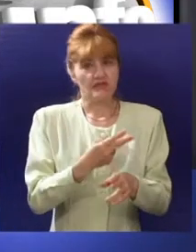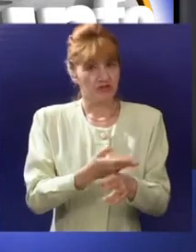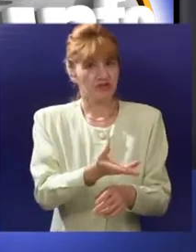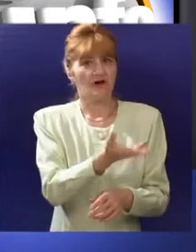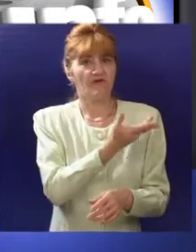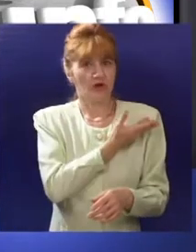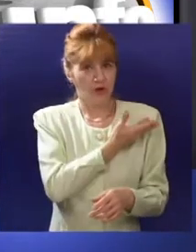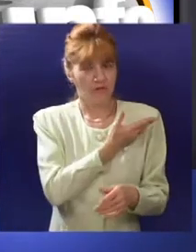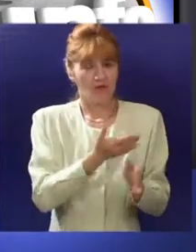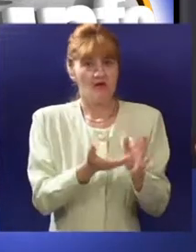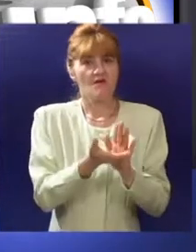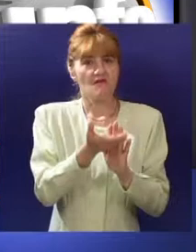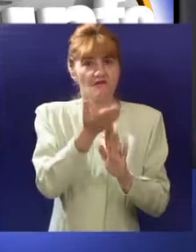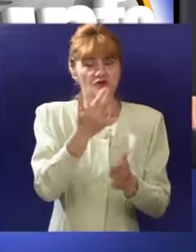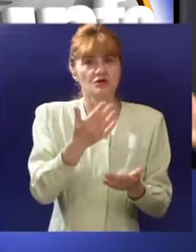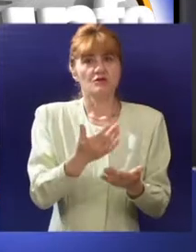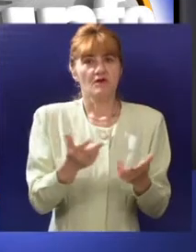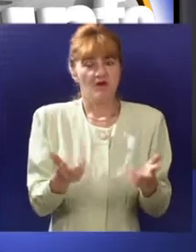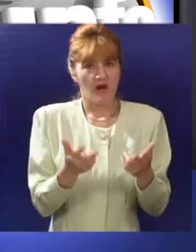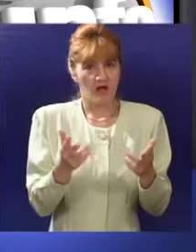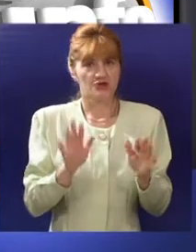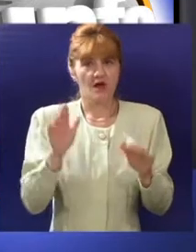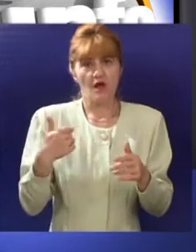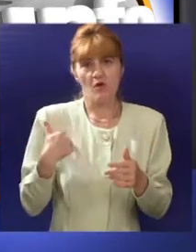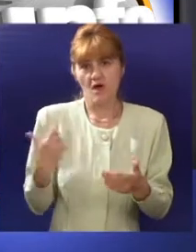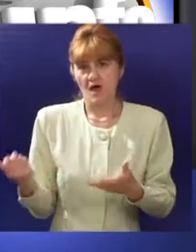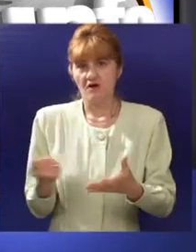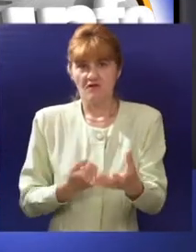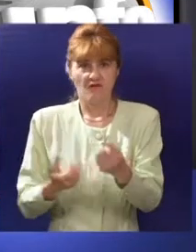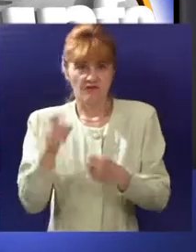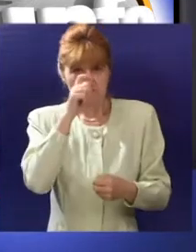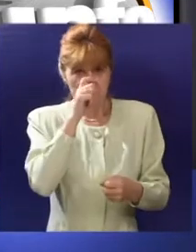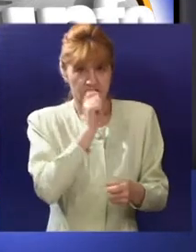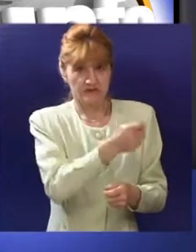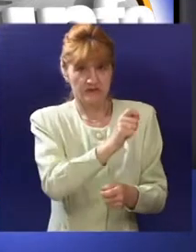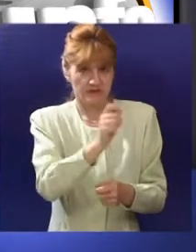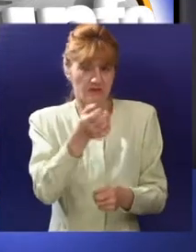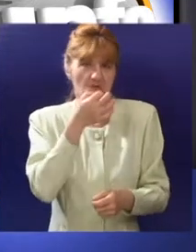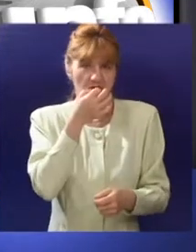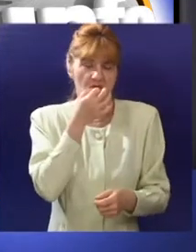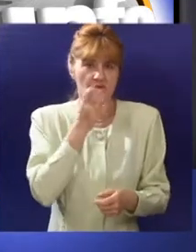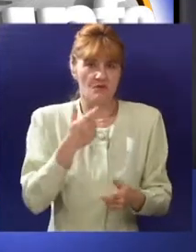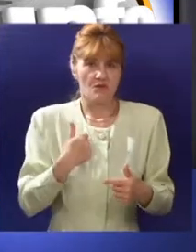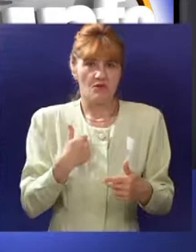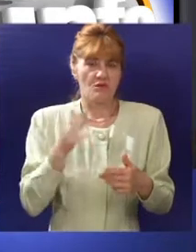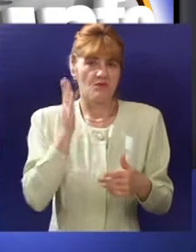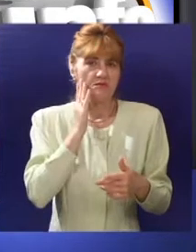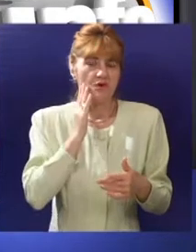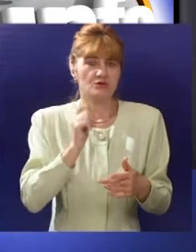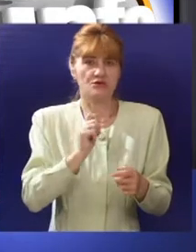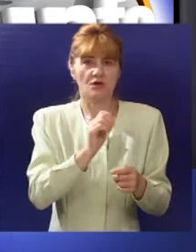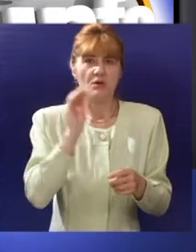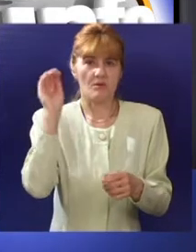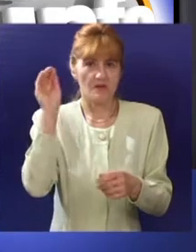I država dobije nego da se muče da negde izlače novac kako bi plaćali na crno te radnike, bolje da se fokusiraju i da su